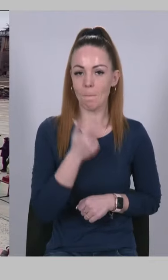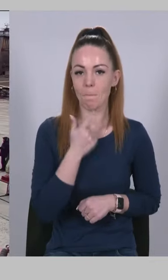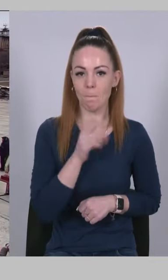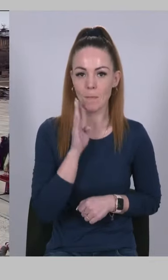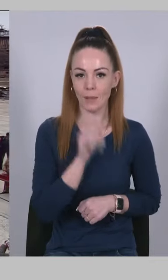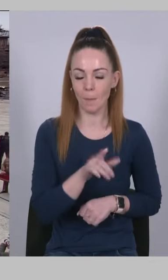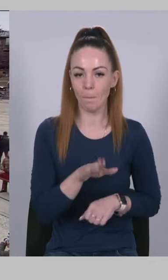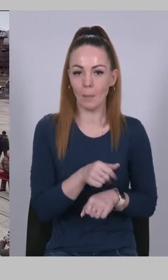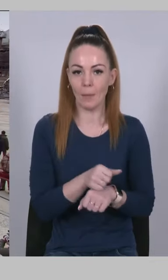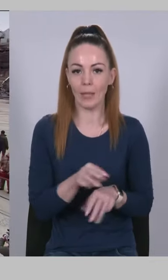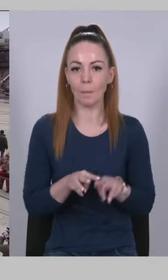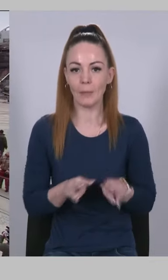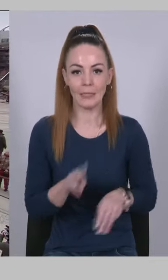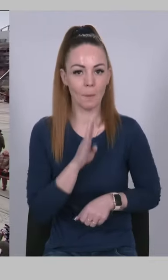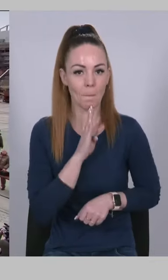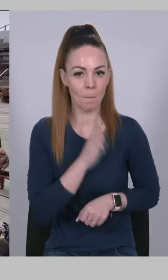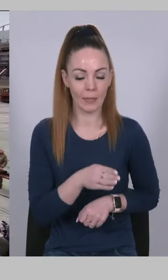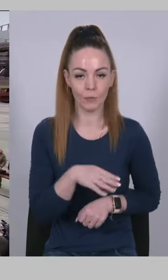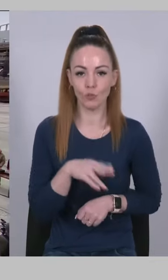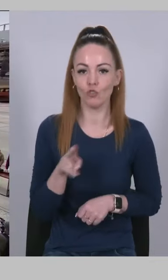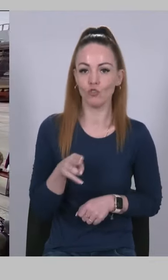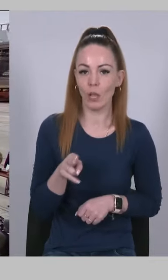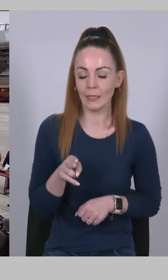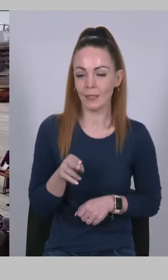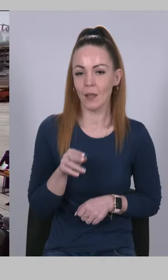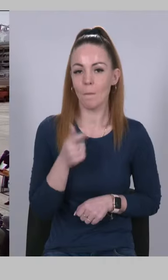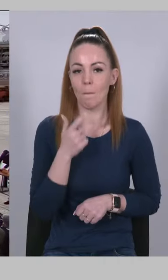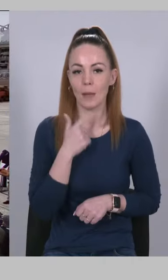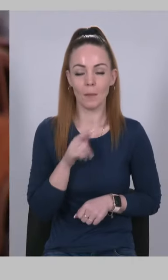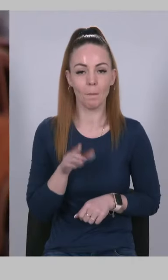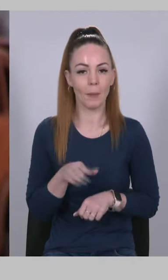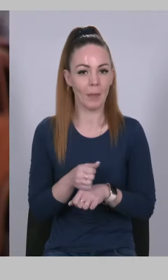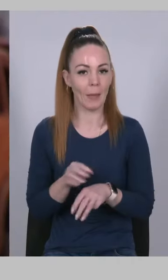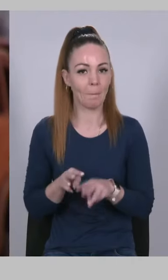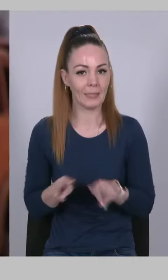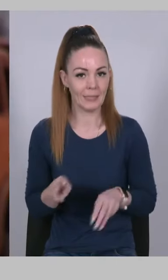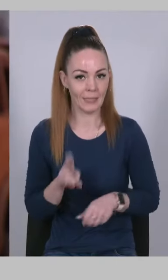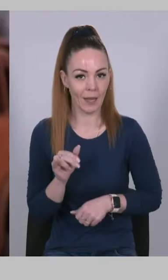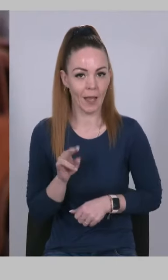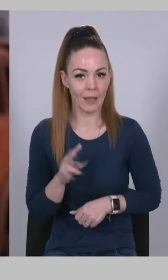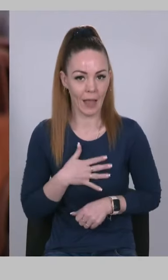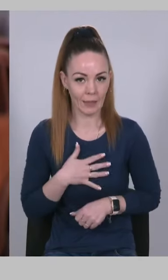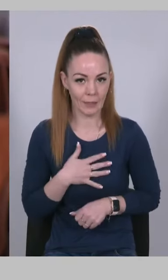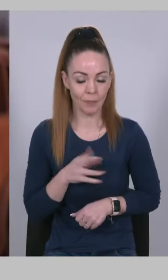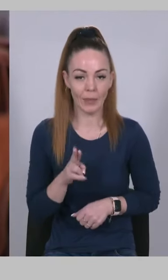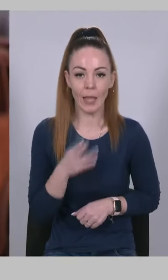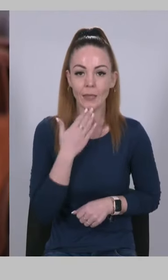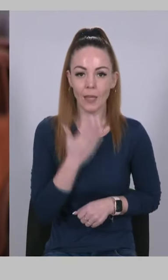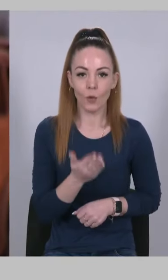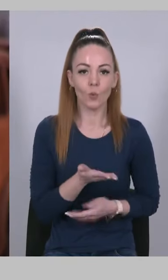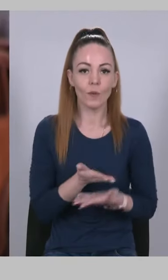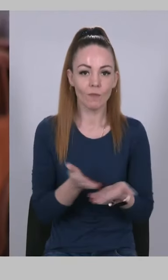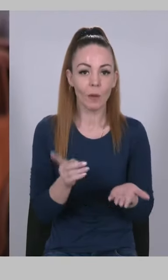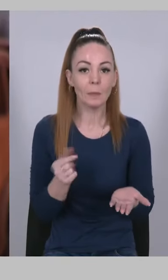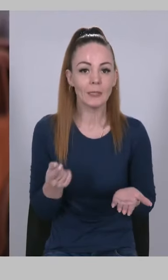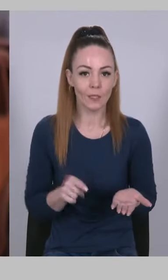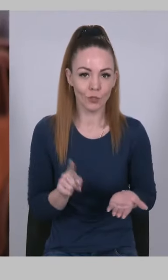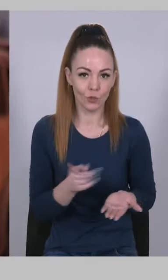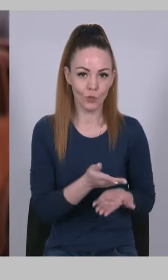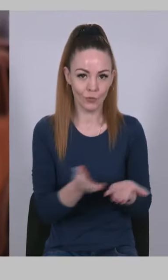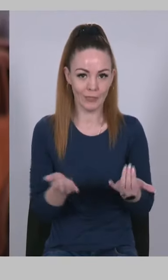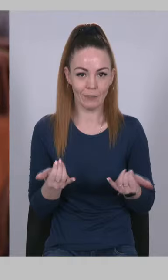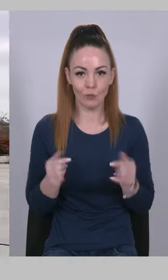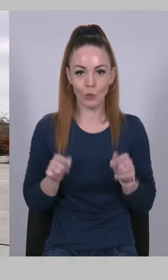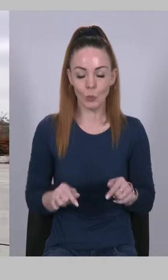пане прем'єр-міністр Бельгії Джастіне, пане прем'єр-міністр Канади Я дякую вам за те, що ви сьогодні тут і з